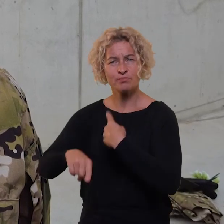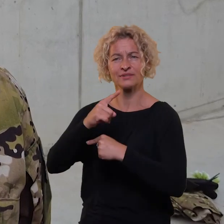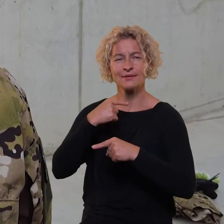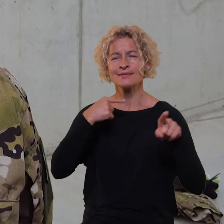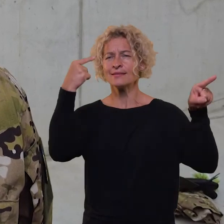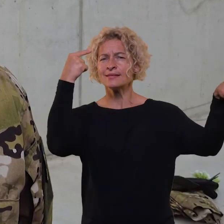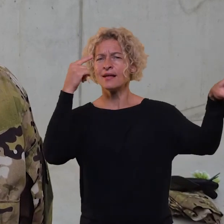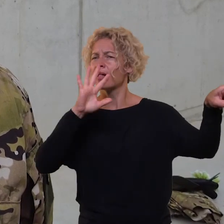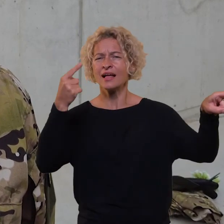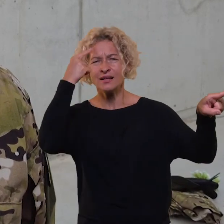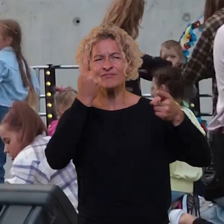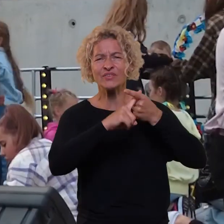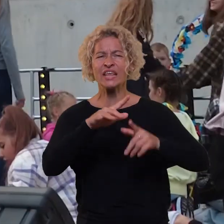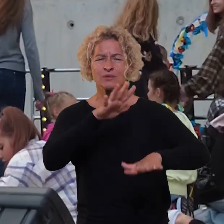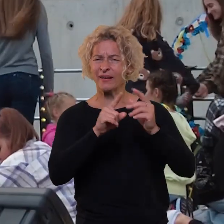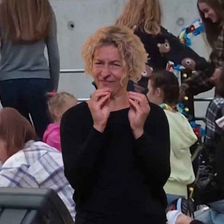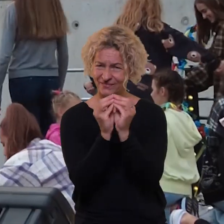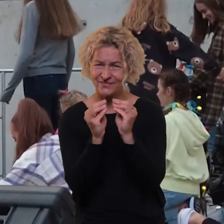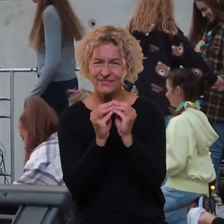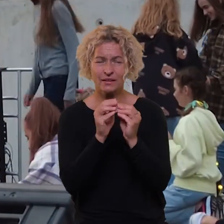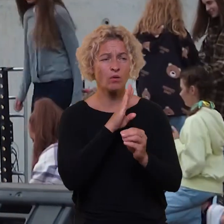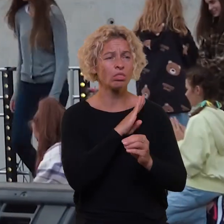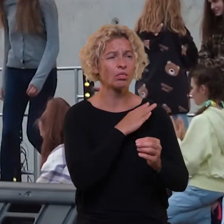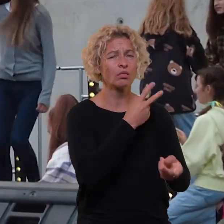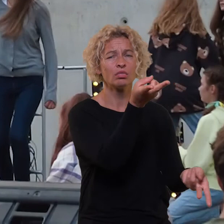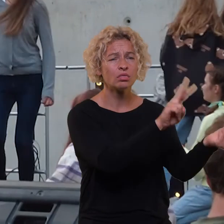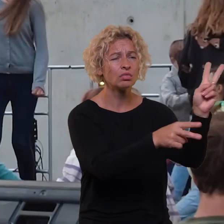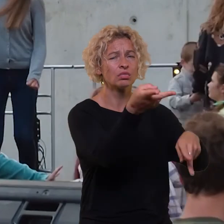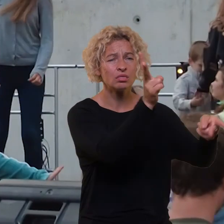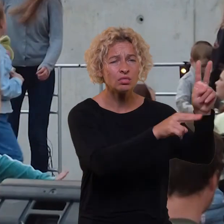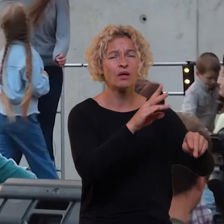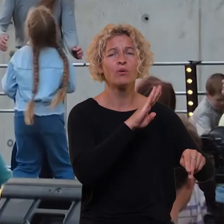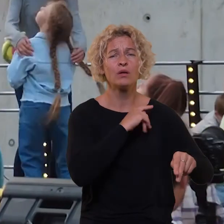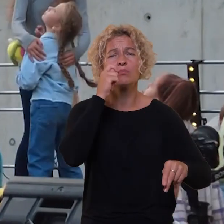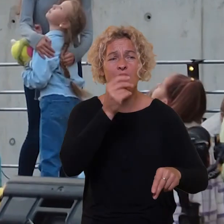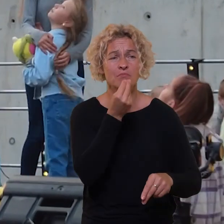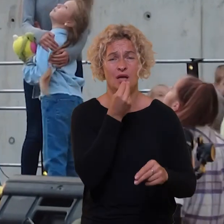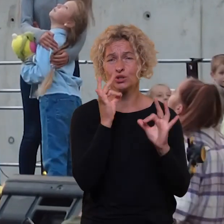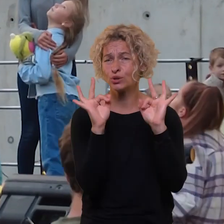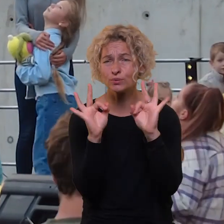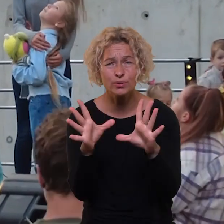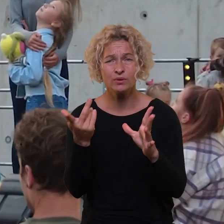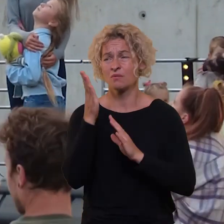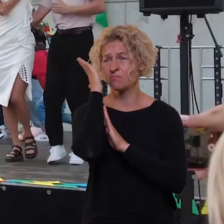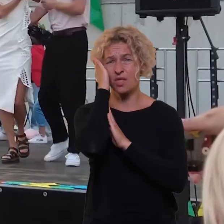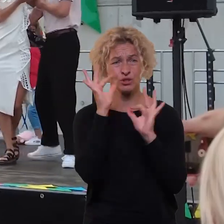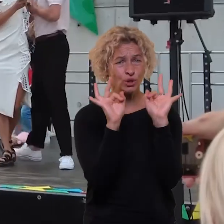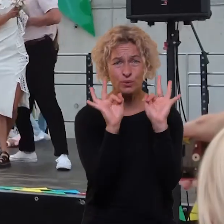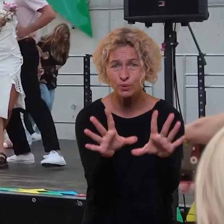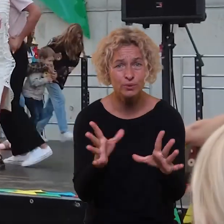kas darosi šaliau Ukrainoje, kad tam žiūrsta žmonės, kad jie neturi ką valgyti, neturi kur gyventi.